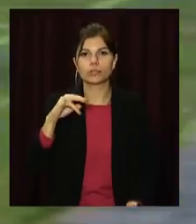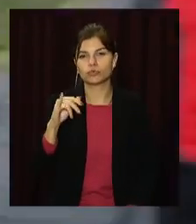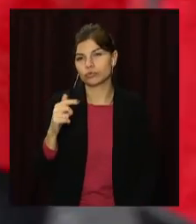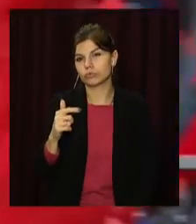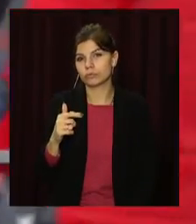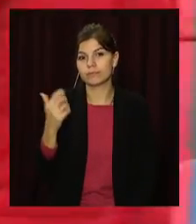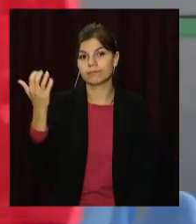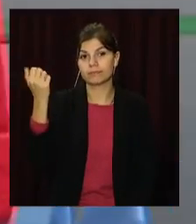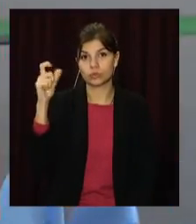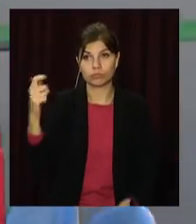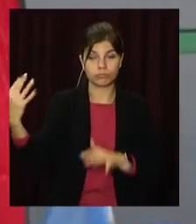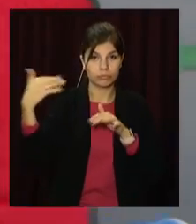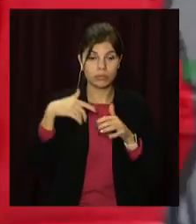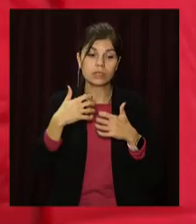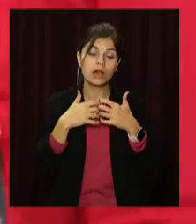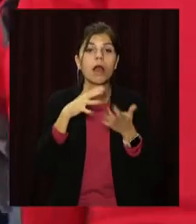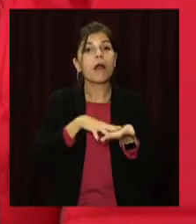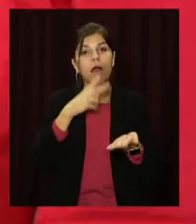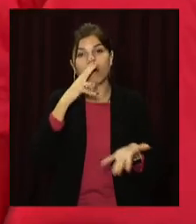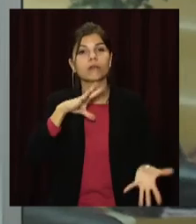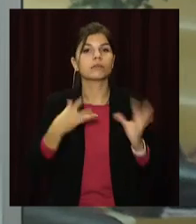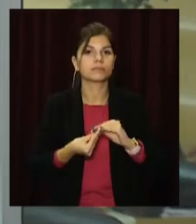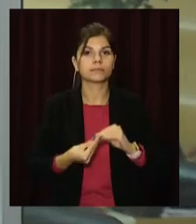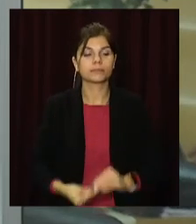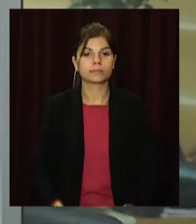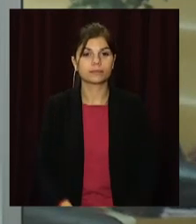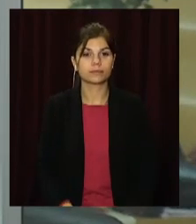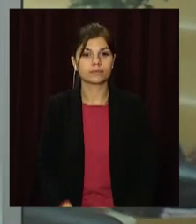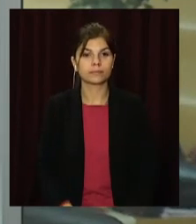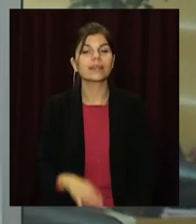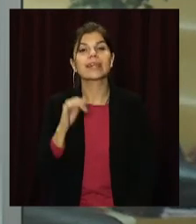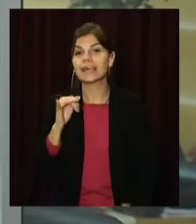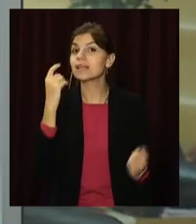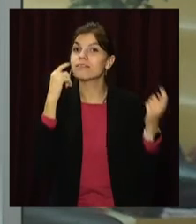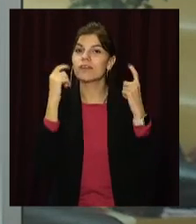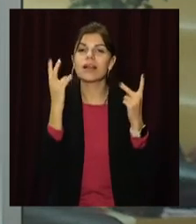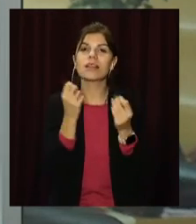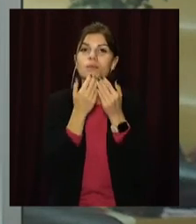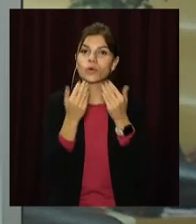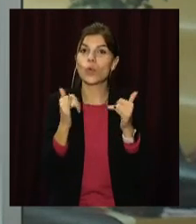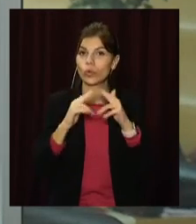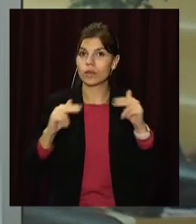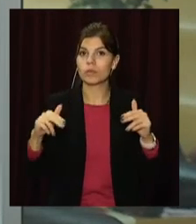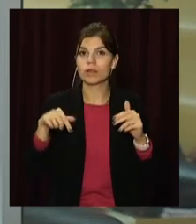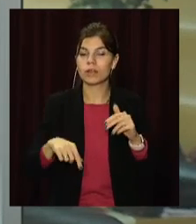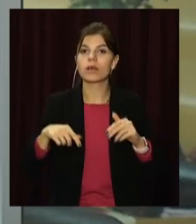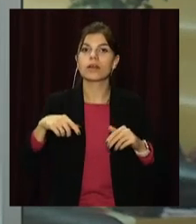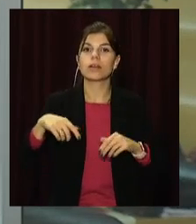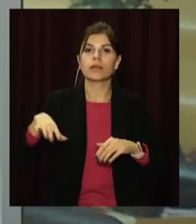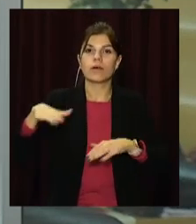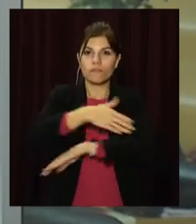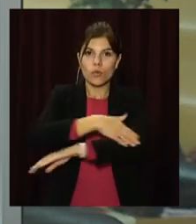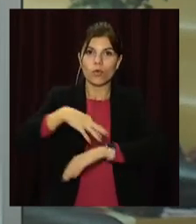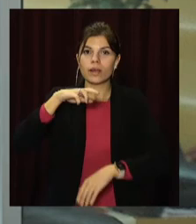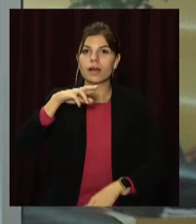Володимир Туркулець, ОПНЮЗ, телеканал «Відкритий». І інформація на останок. У Дніпрі перекриття янтарною